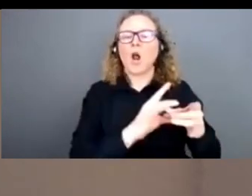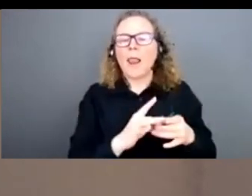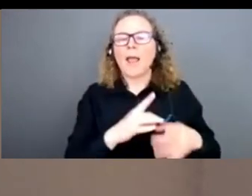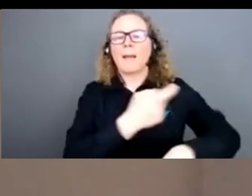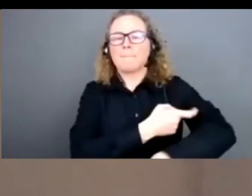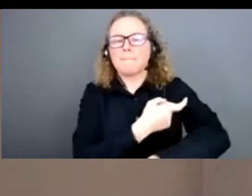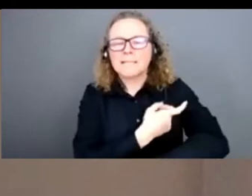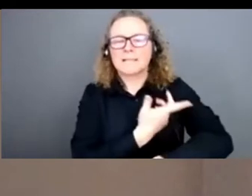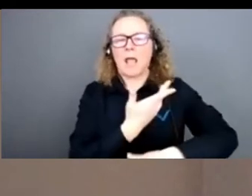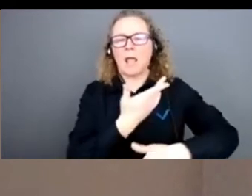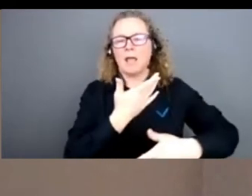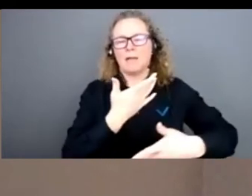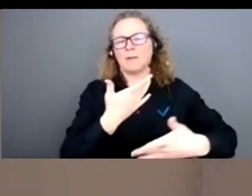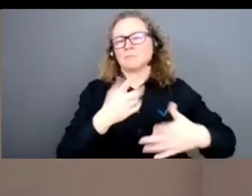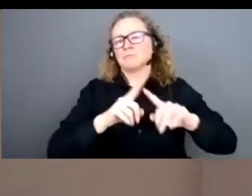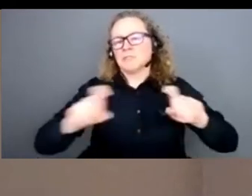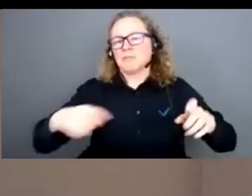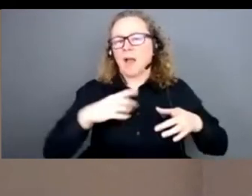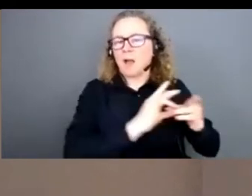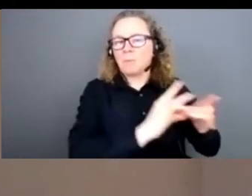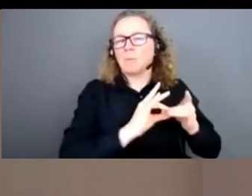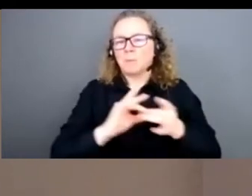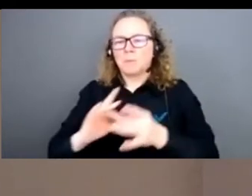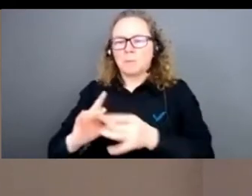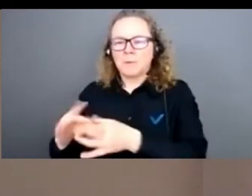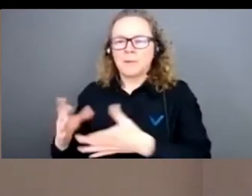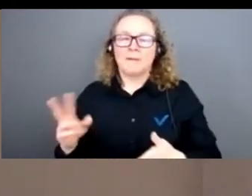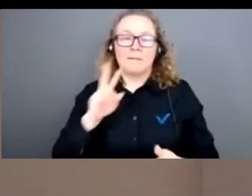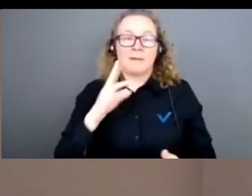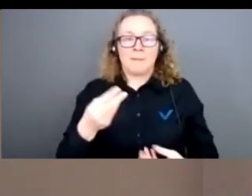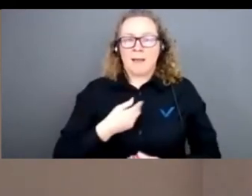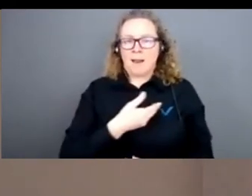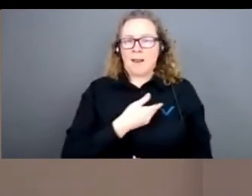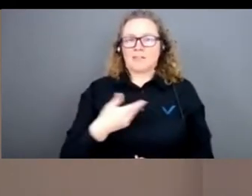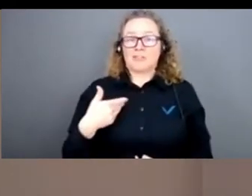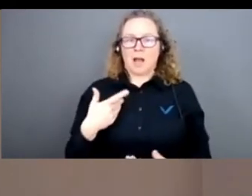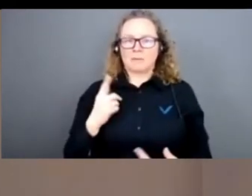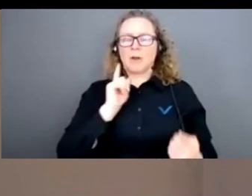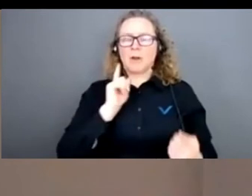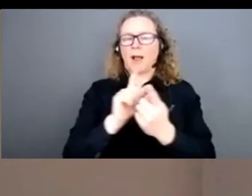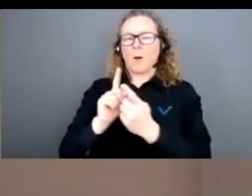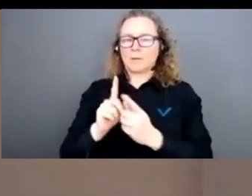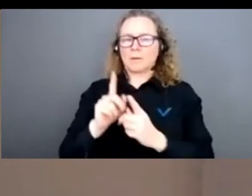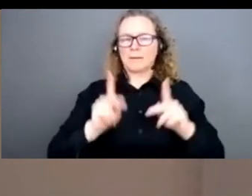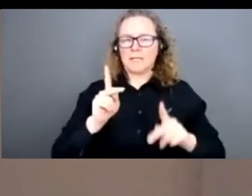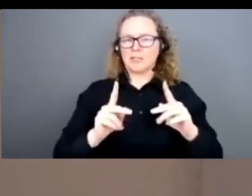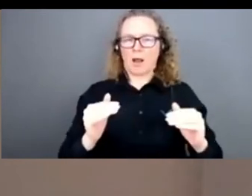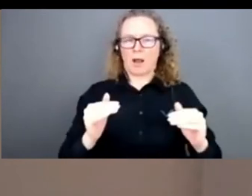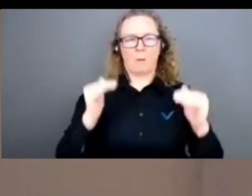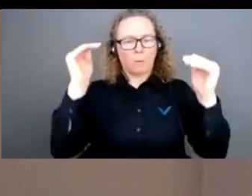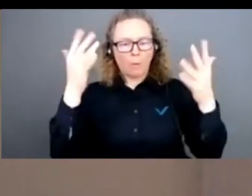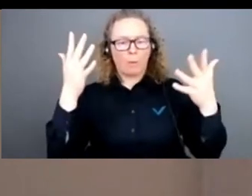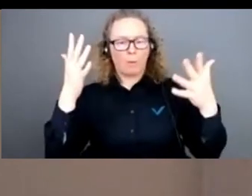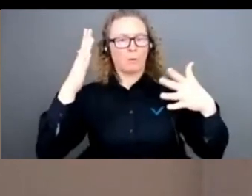ou Neil Barnard. Voilà, des gens comme ça. Donc, j'ai de la chance que vraiment des pointures dans le domaine soient venues parler. Christiane Bailey aussi est venue parler.